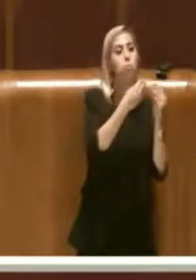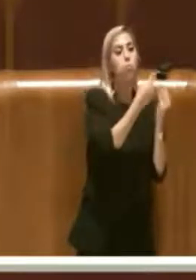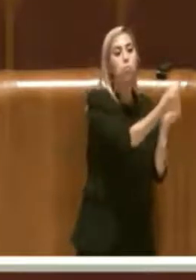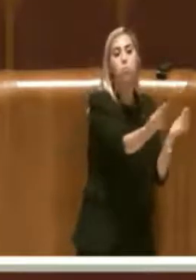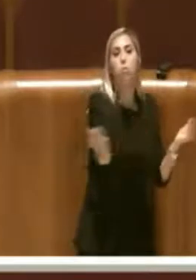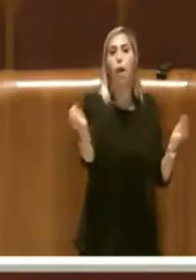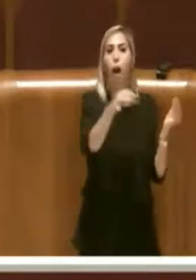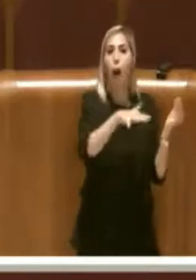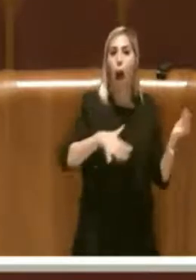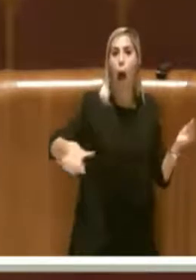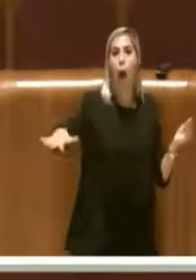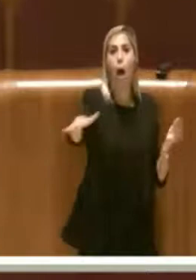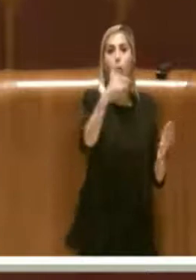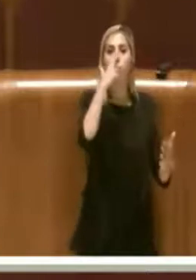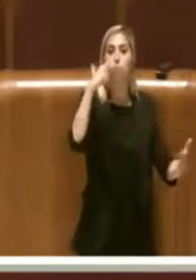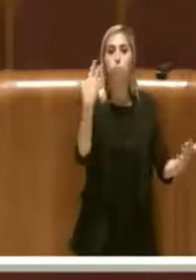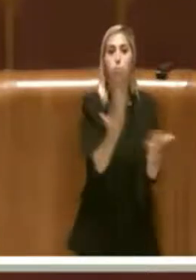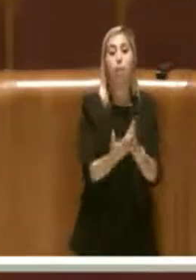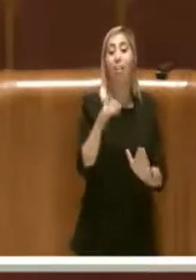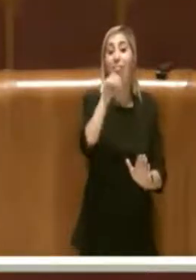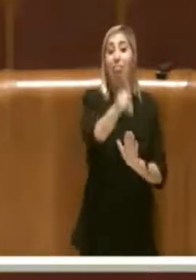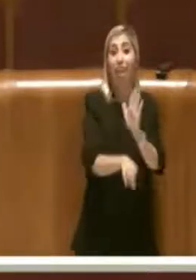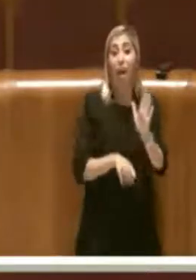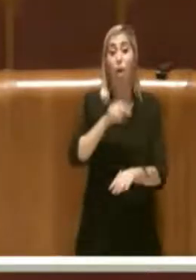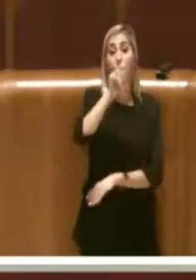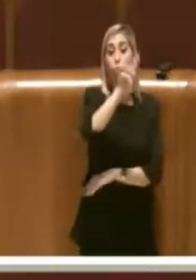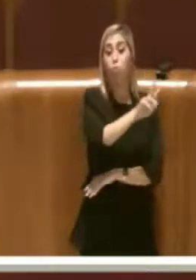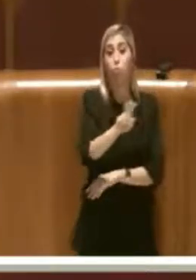la delibera del 2005,